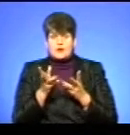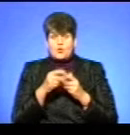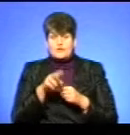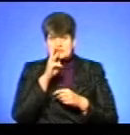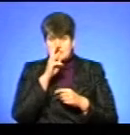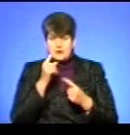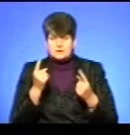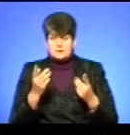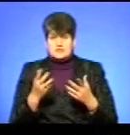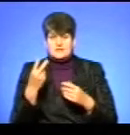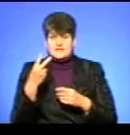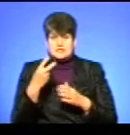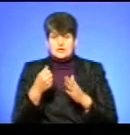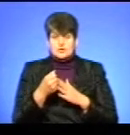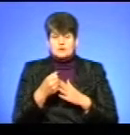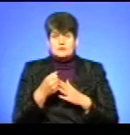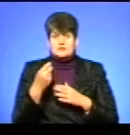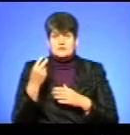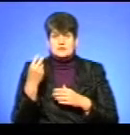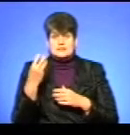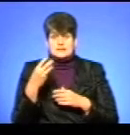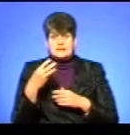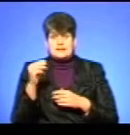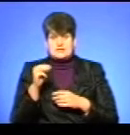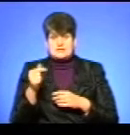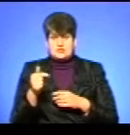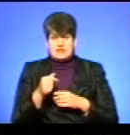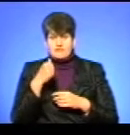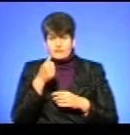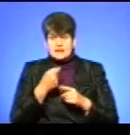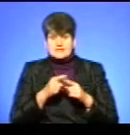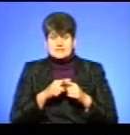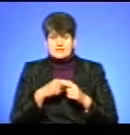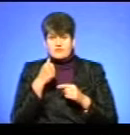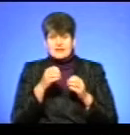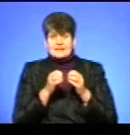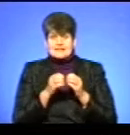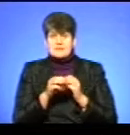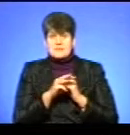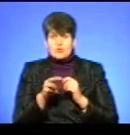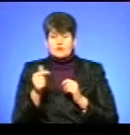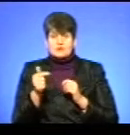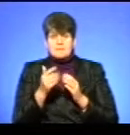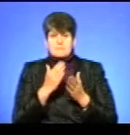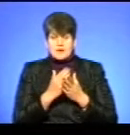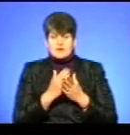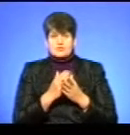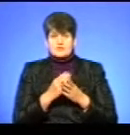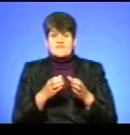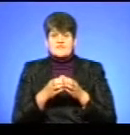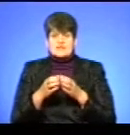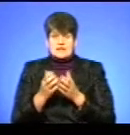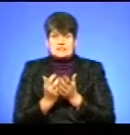плати від 20 до 35 тисяч гривень. Це в рік 10 мільйонів гривень мають філії заробити на